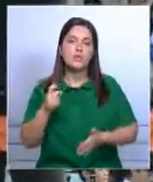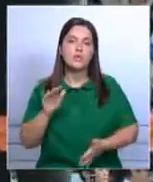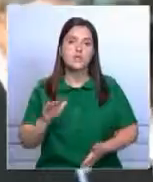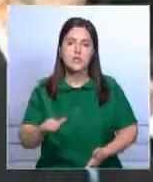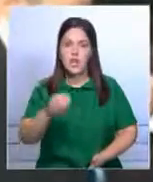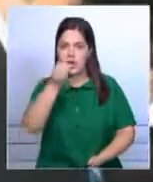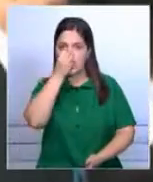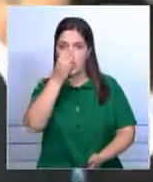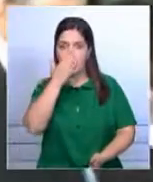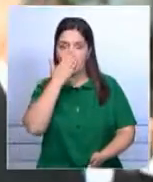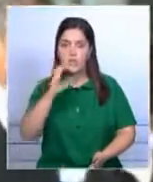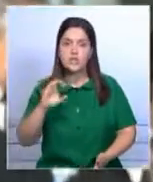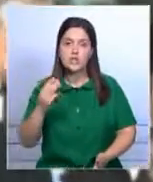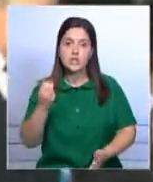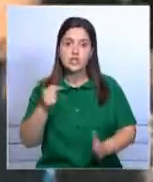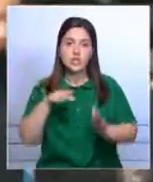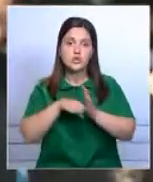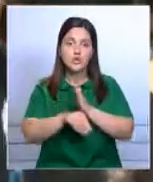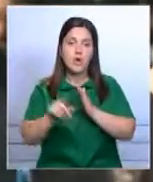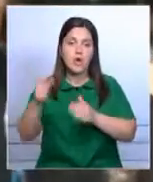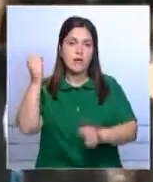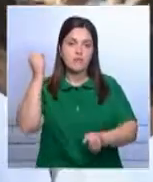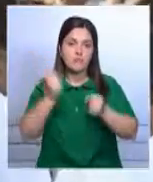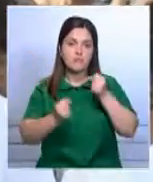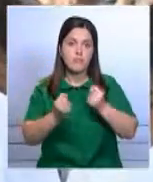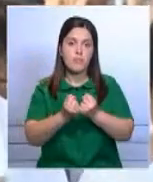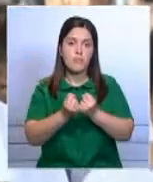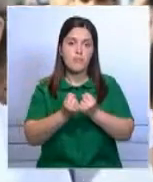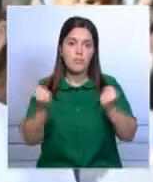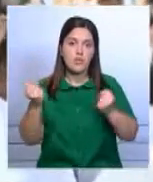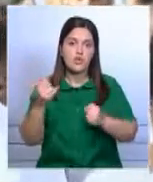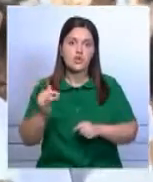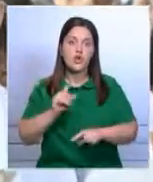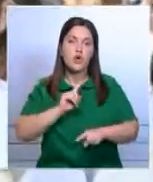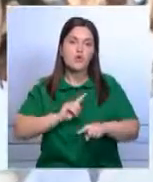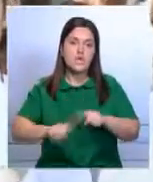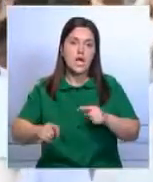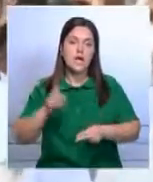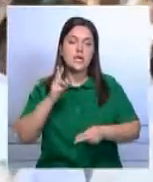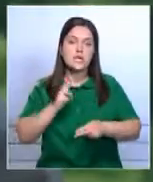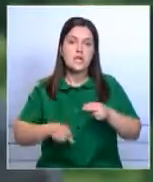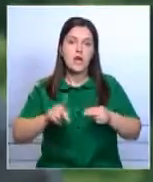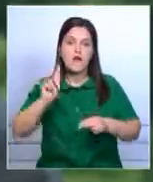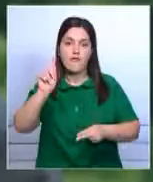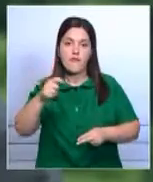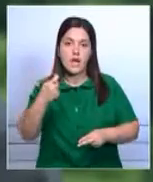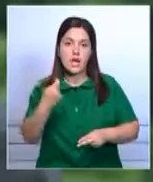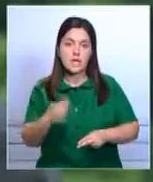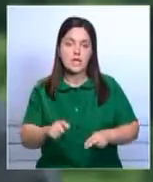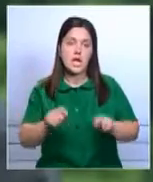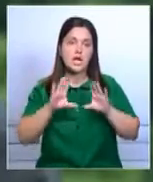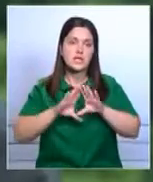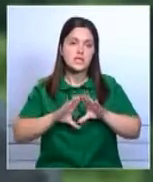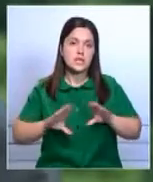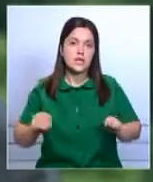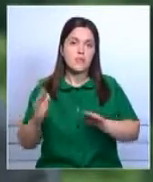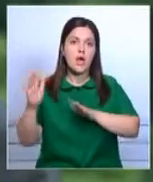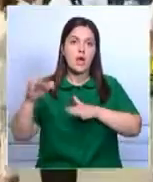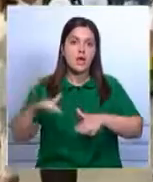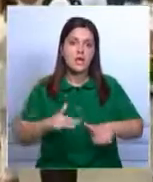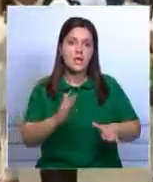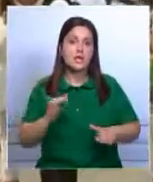тысяч японцев. Соединенные Штаты считают, что атомные бомбардировки позволили ускорить окончание войны на Тихом океане.